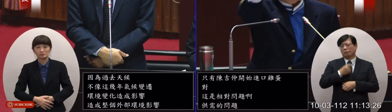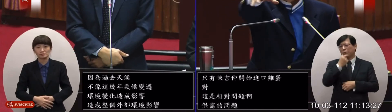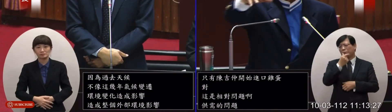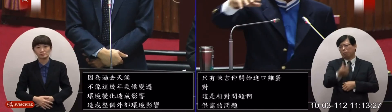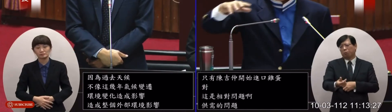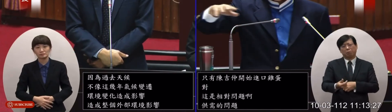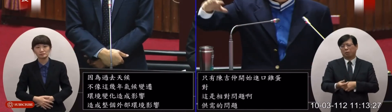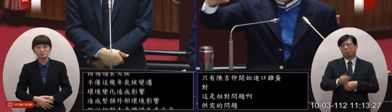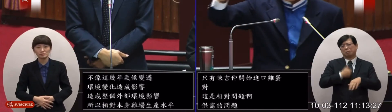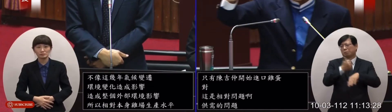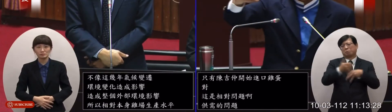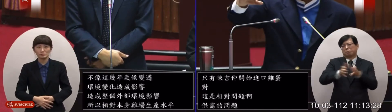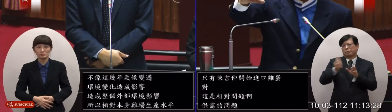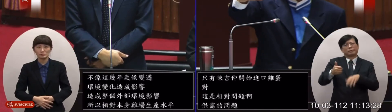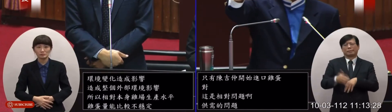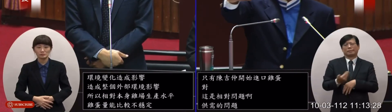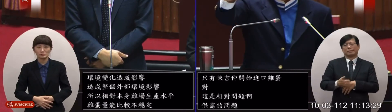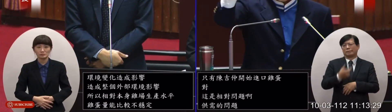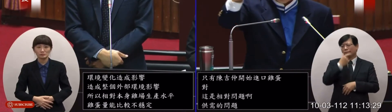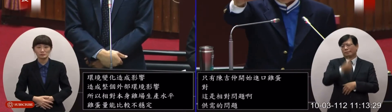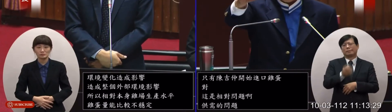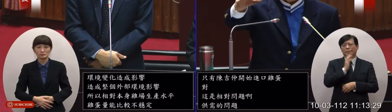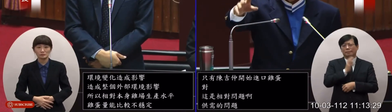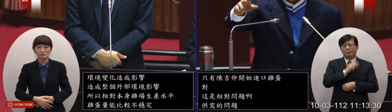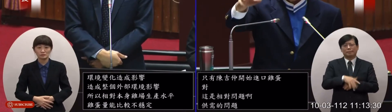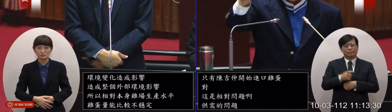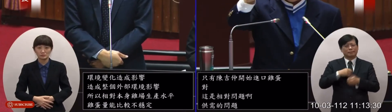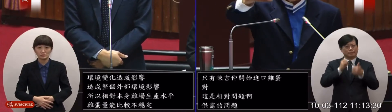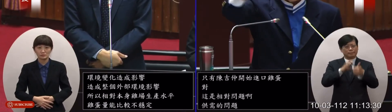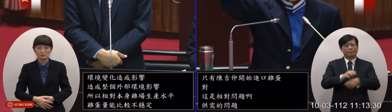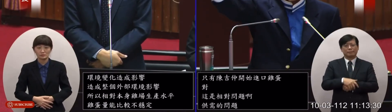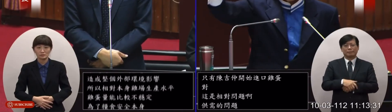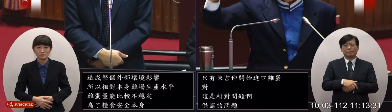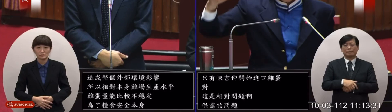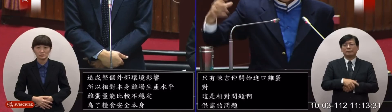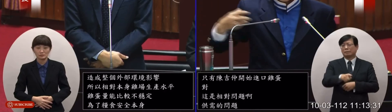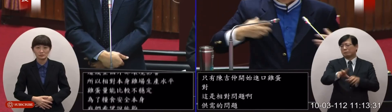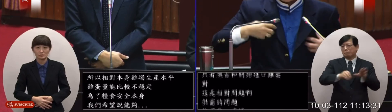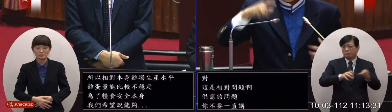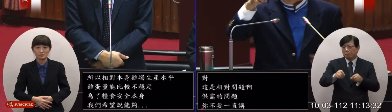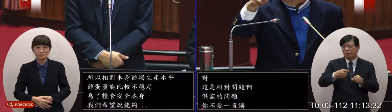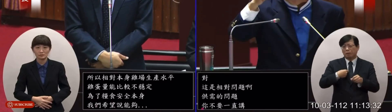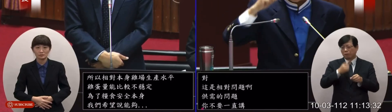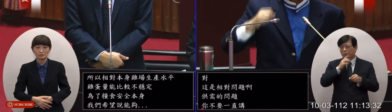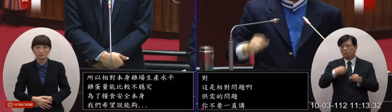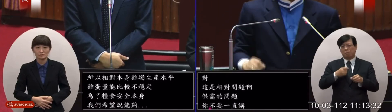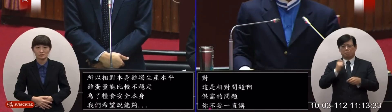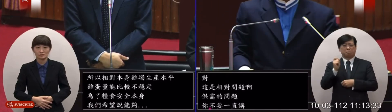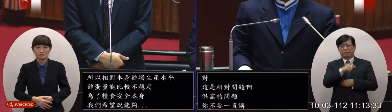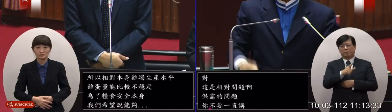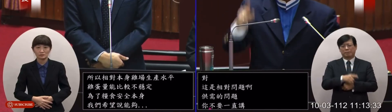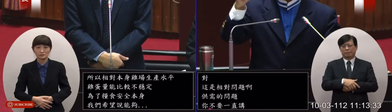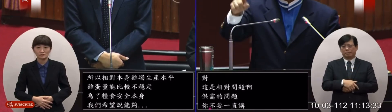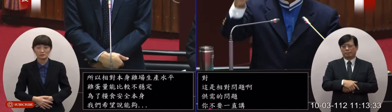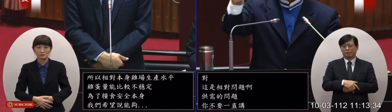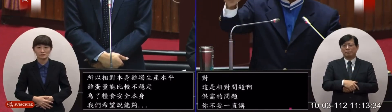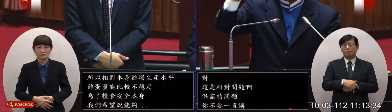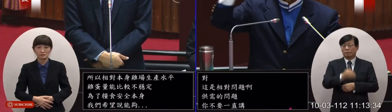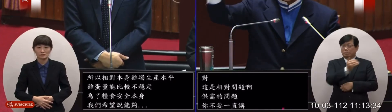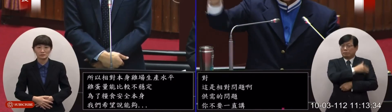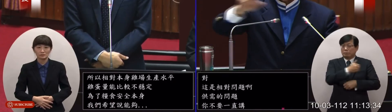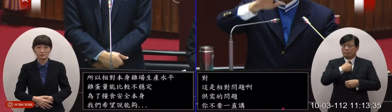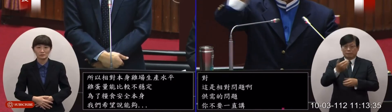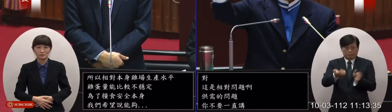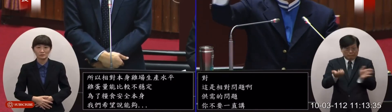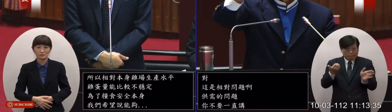多也不會當部長啦講幾步我跟你說你根本資訊我掌握資訊比院長還多陳其